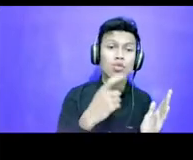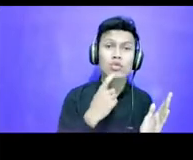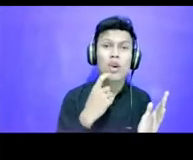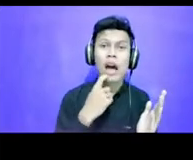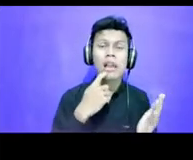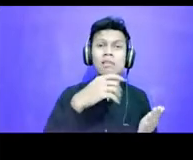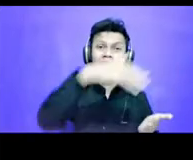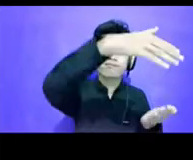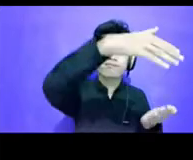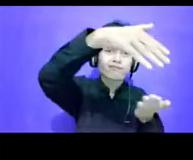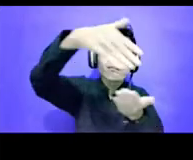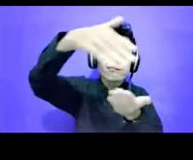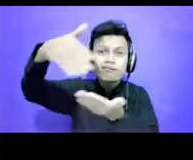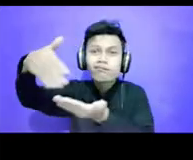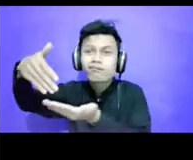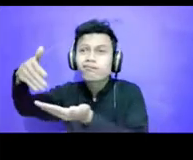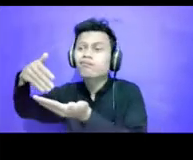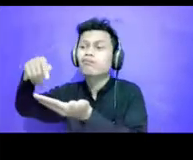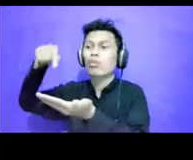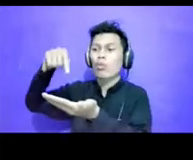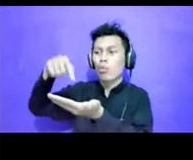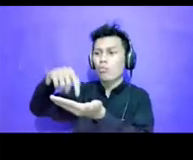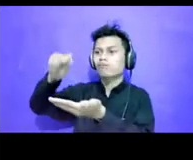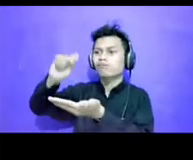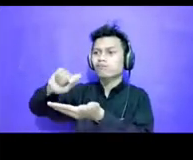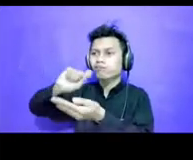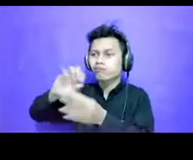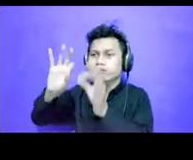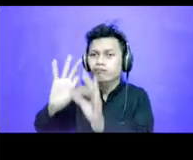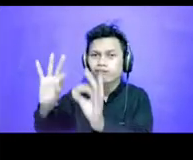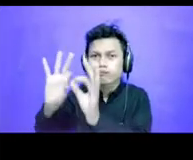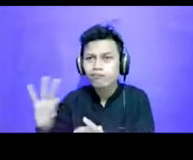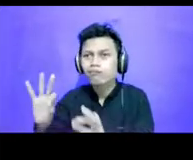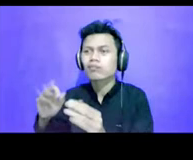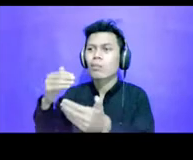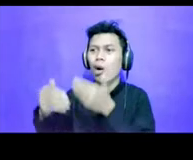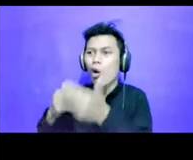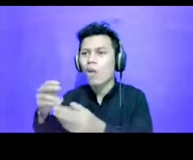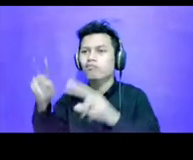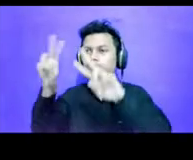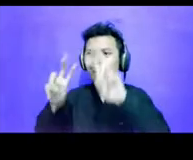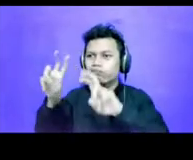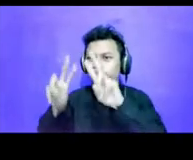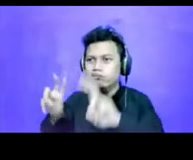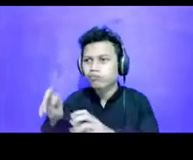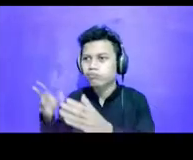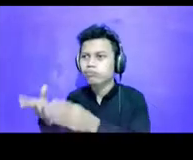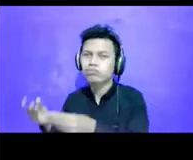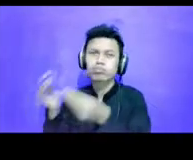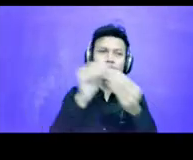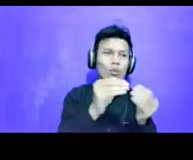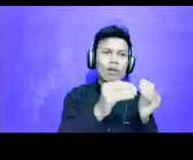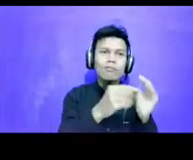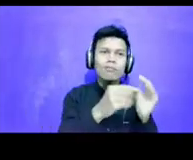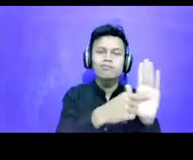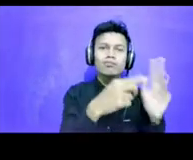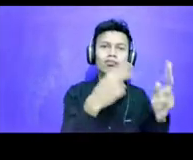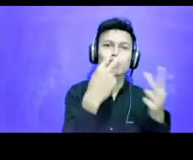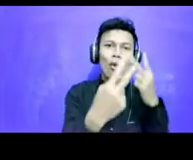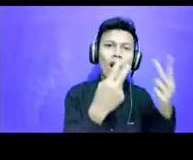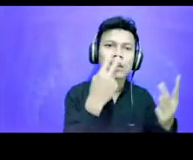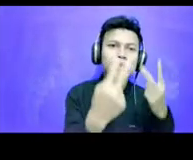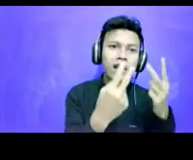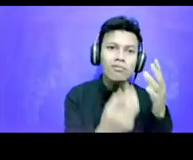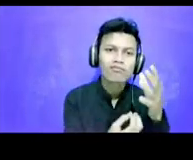data Membersihkan, mengelola dan menganalisa Kemudian memvisualisasikan, menerbitkan Untuk mendukung kerja